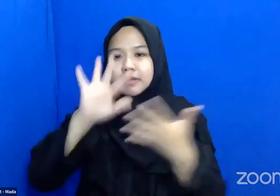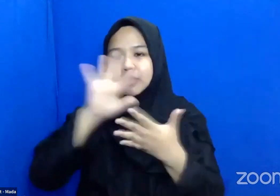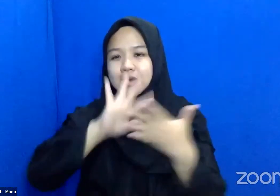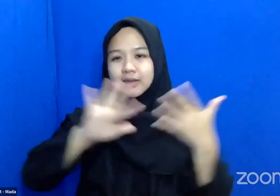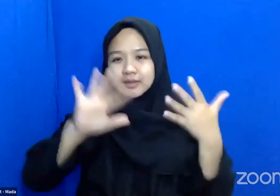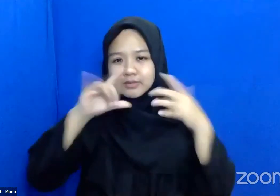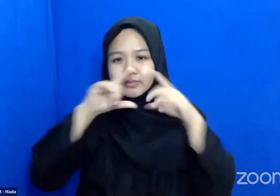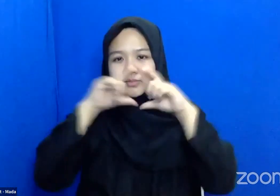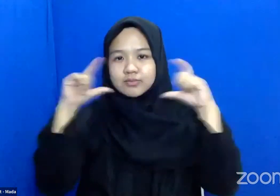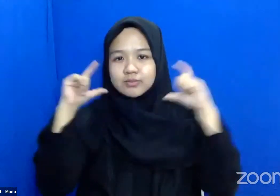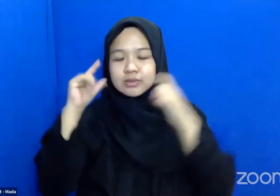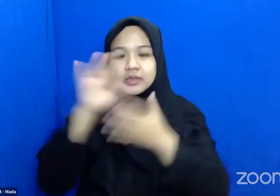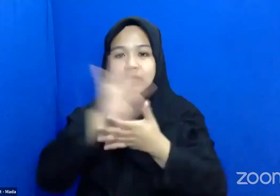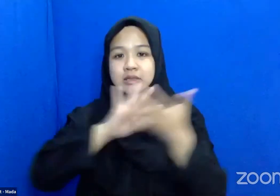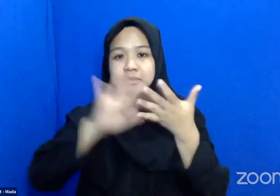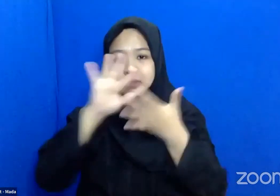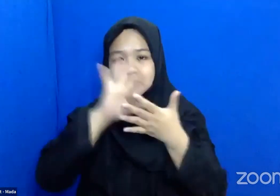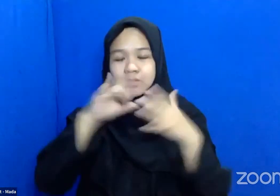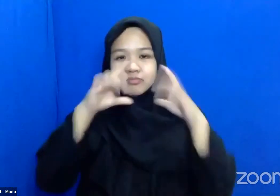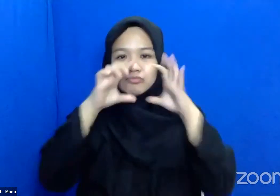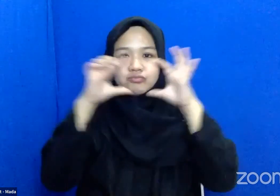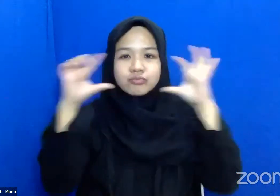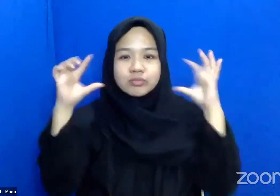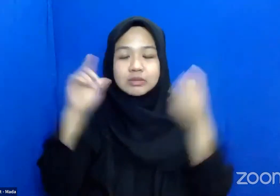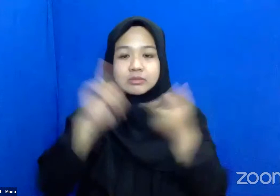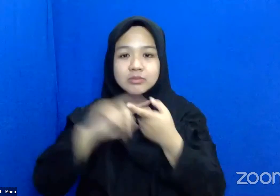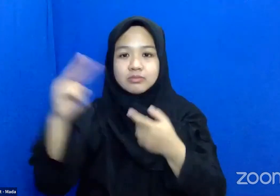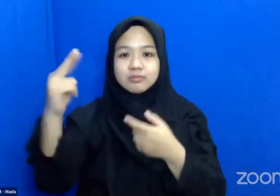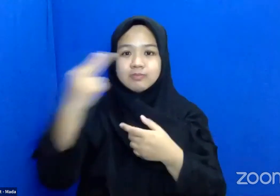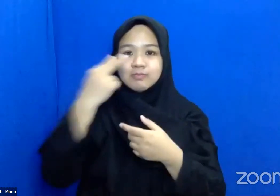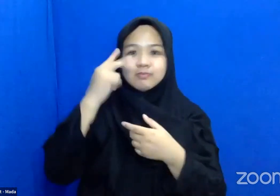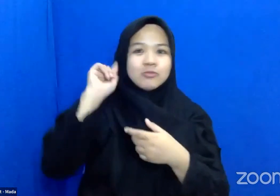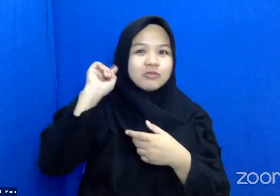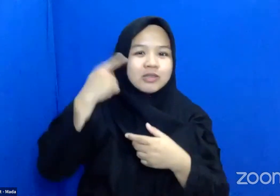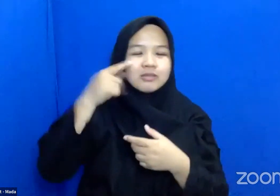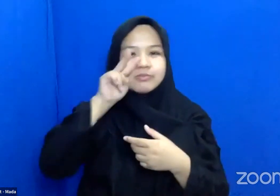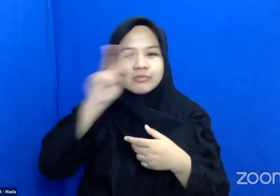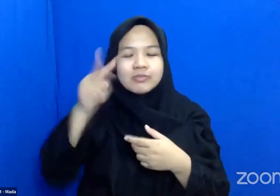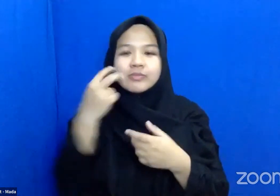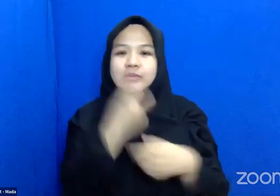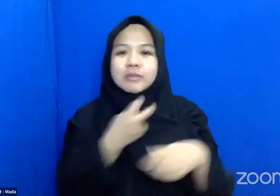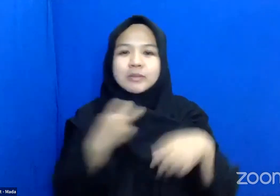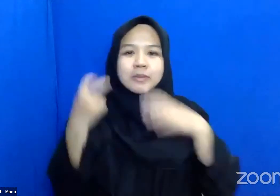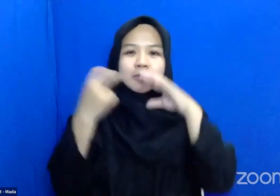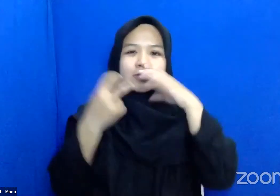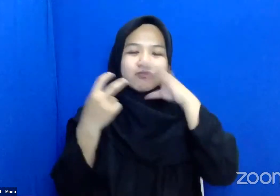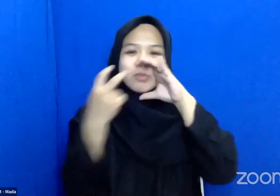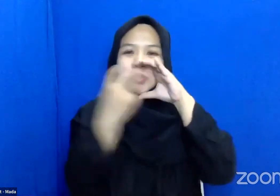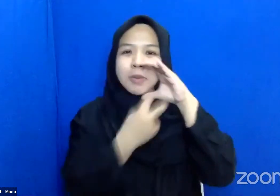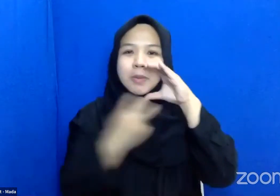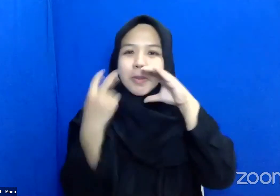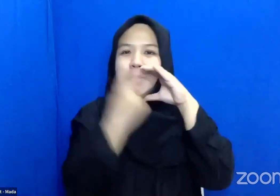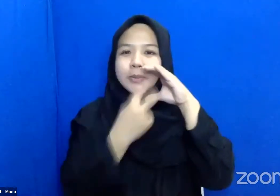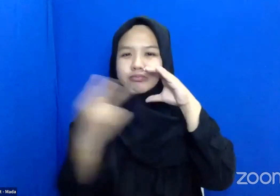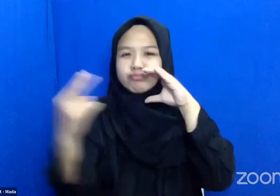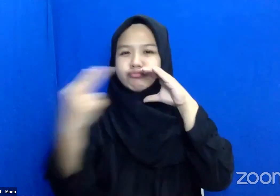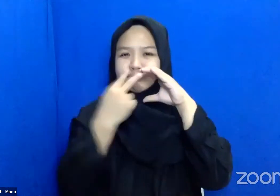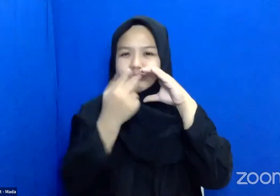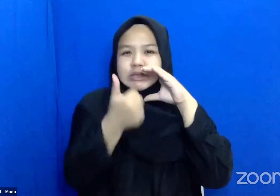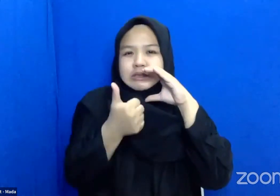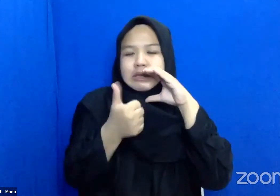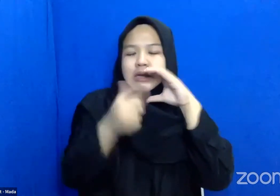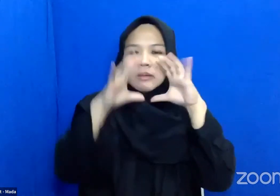Transparan Sehingga Teman-teman Tuli Itu Bisa Melihat Gerak Bibir Kita Walaupun Kita Menggunakan